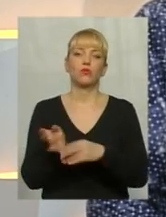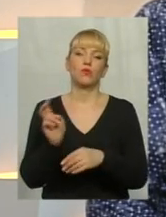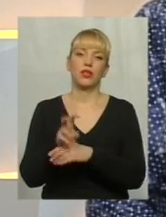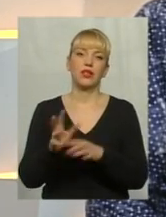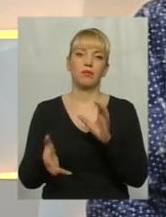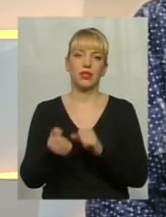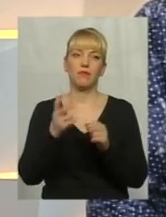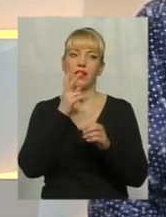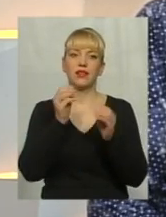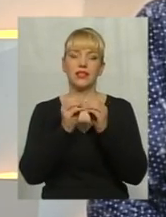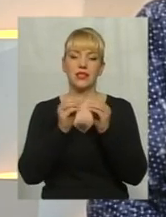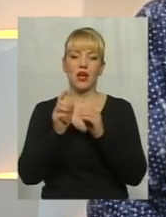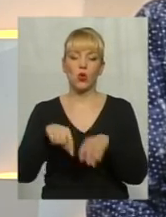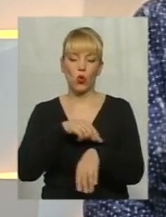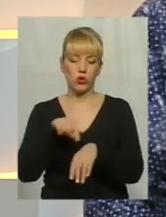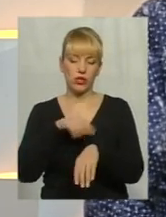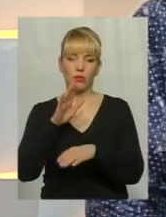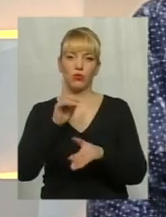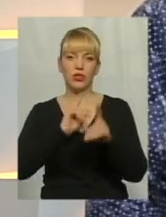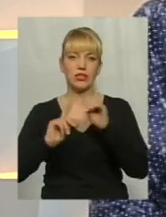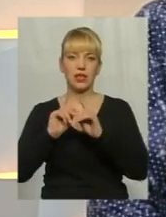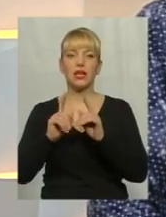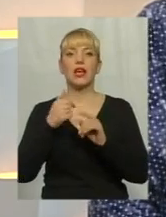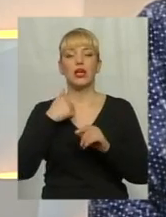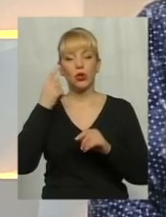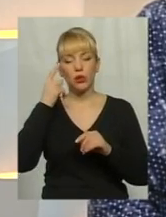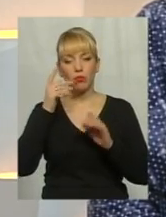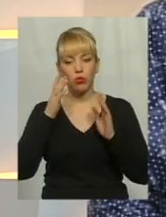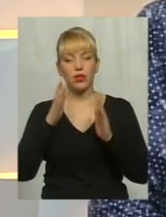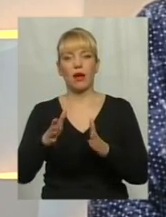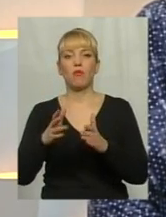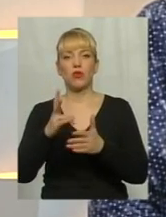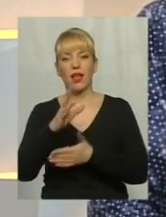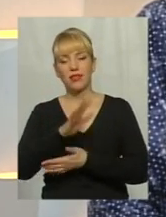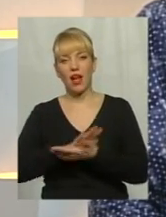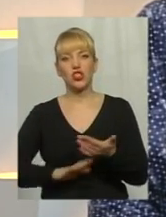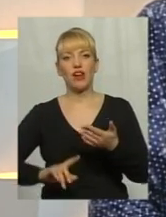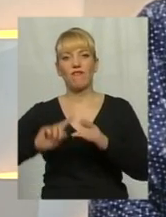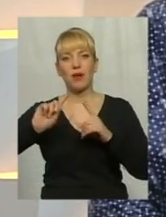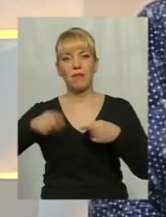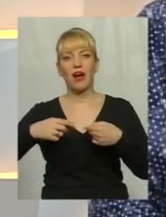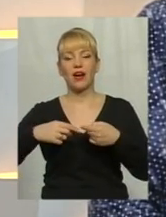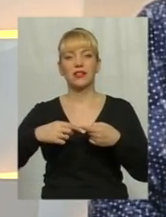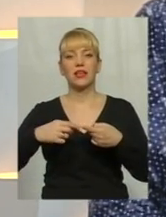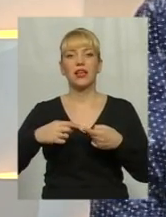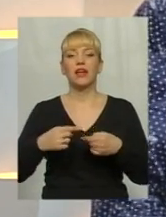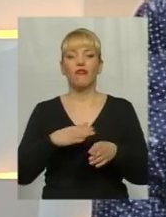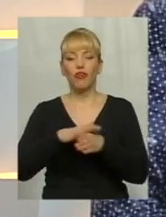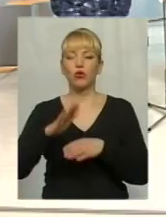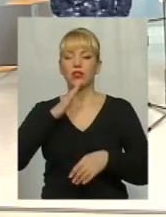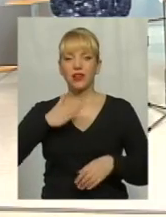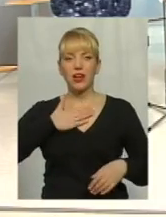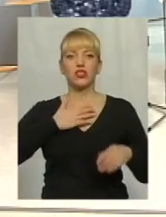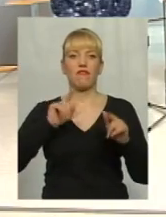що на 10-ту годину буде сесія, якщо нічого не поміняється. І будемо надальше виконати ті наші вимоги. Інакше,